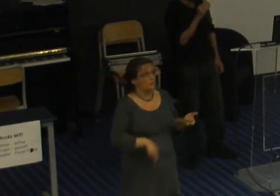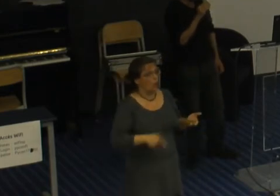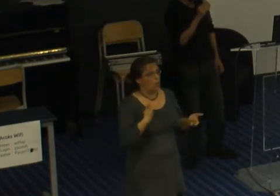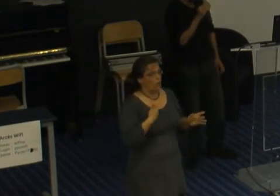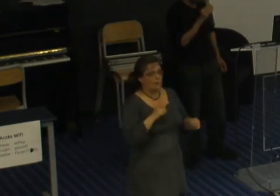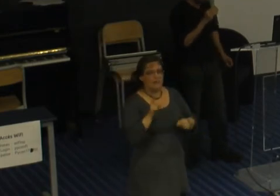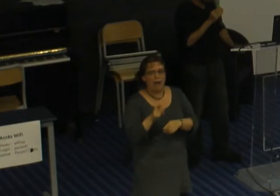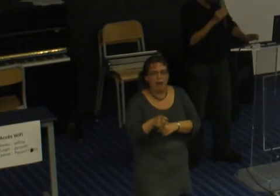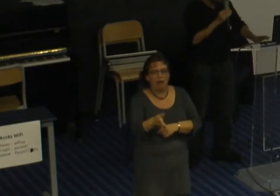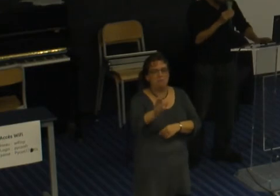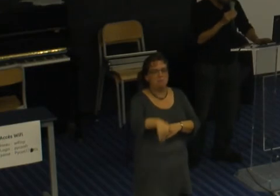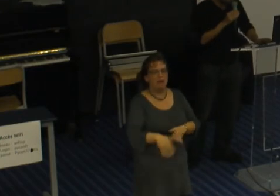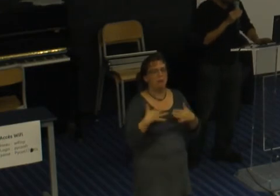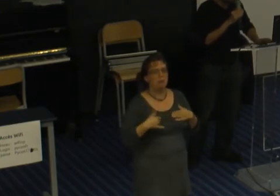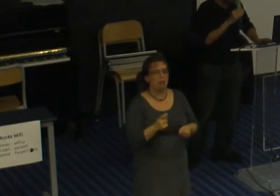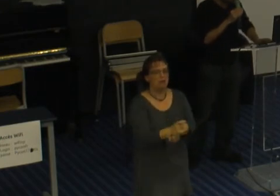comportement